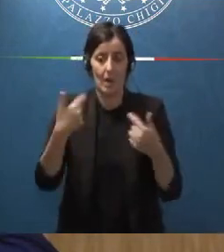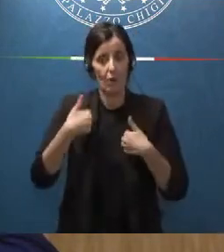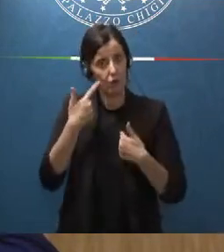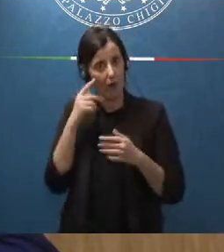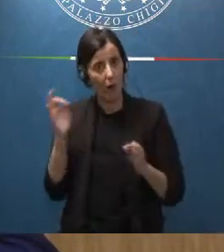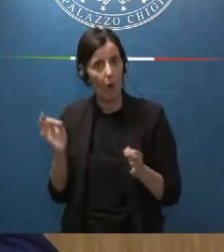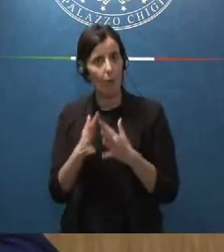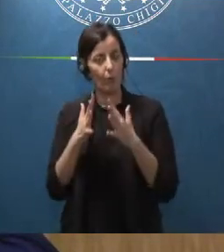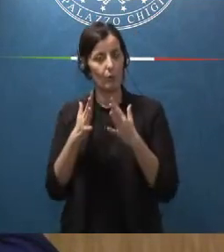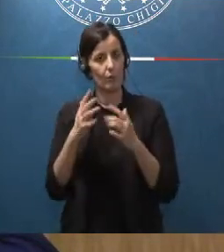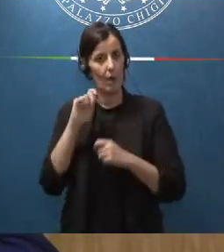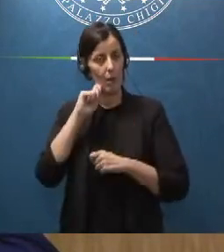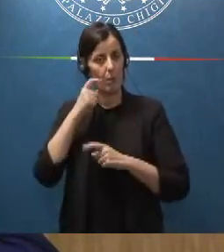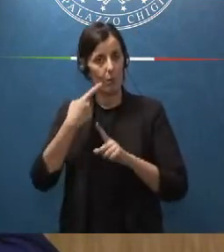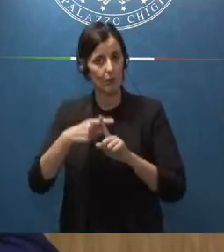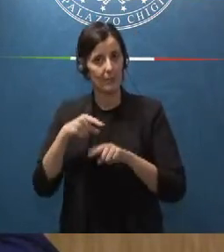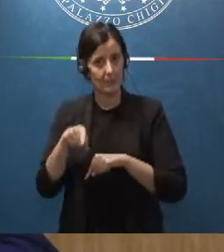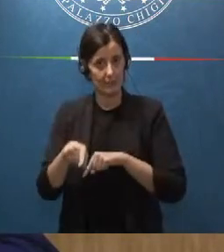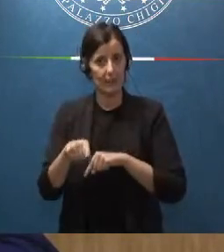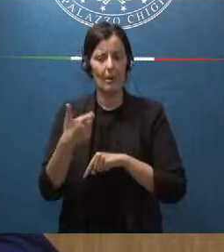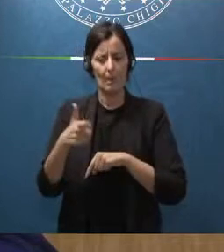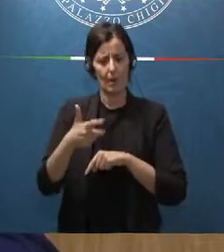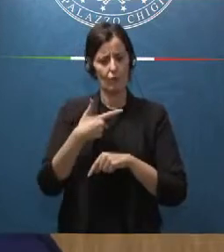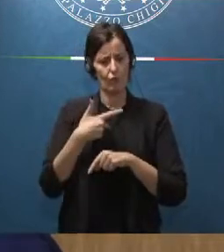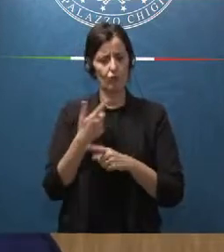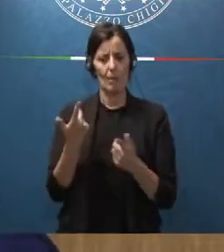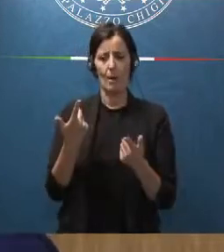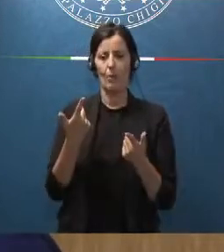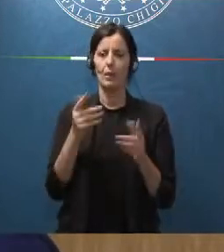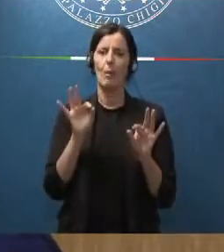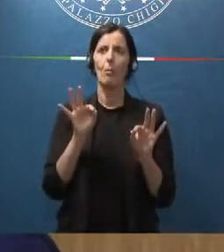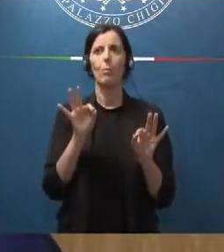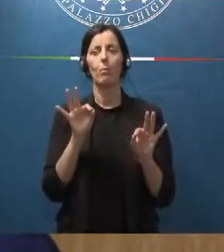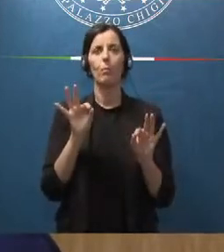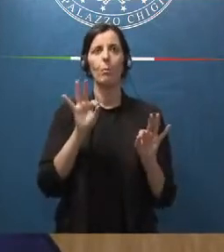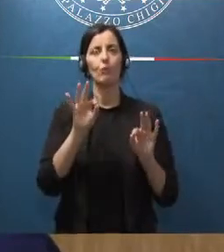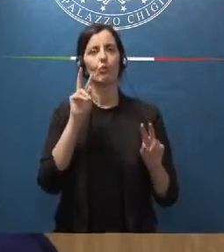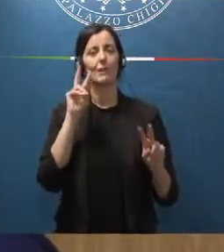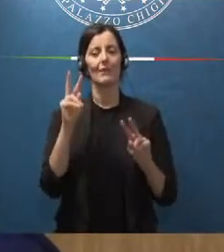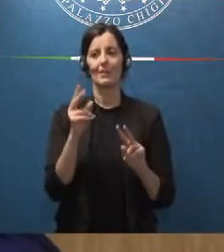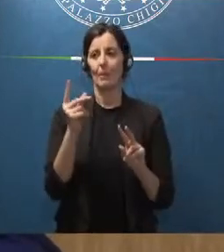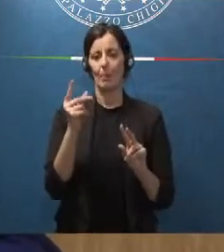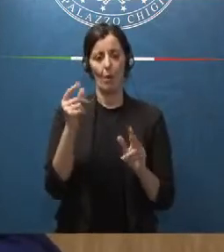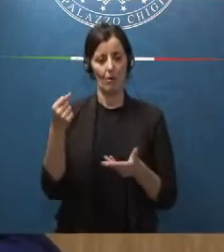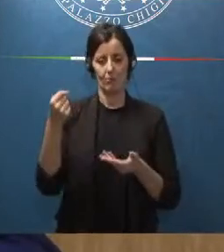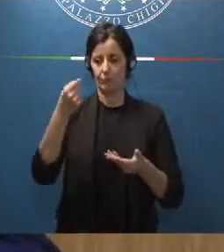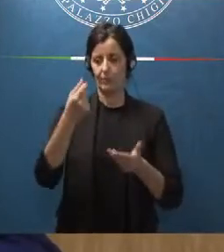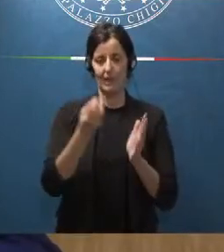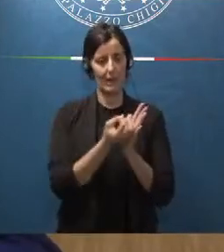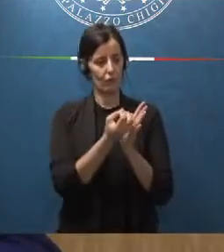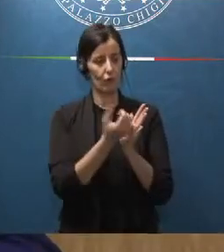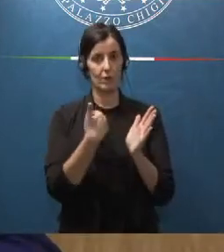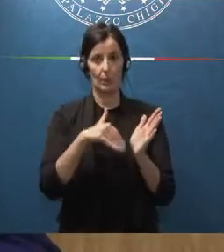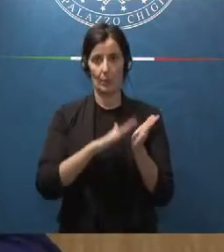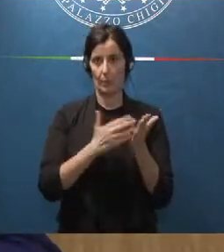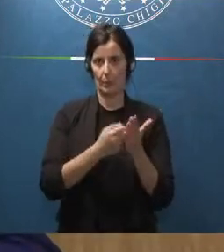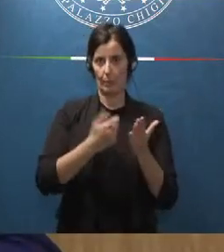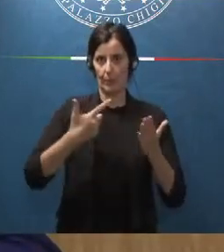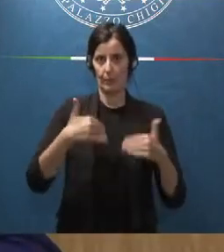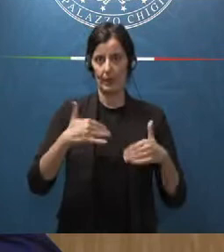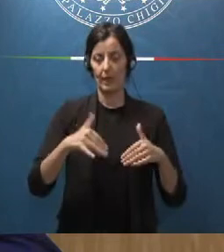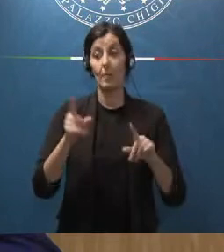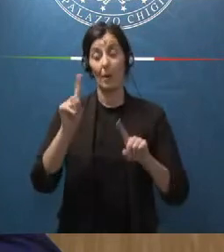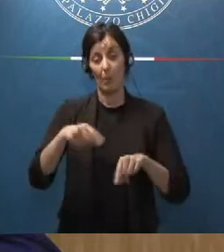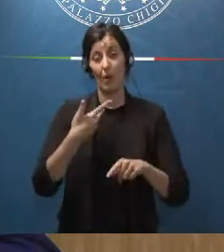opportunità perché abbiamo la risorsa dal punto di vista delle risorse le risorse più significative ma anche una grande